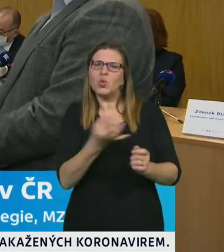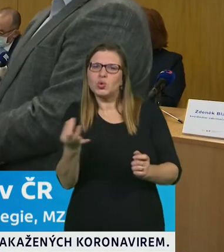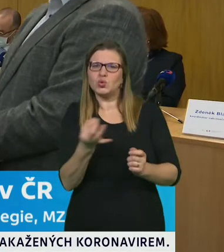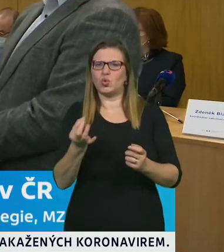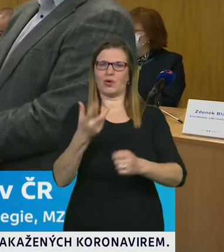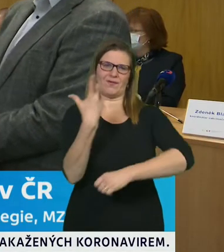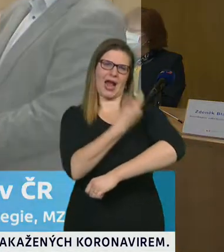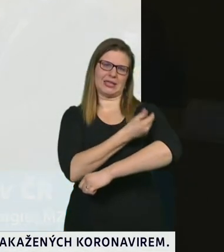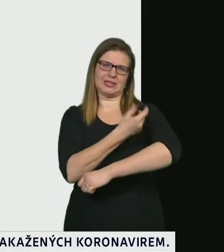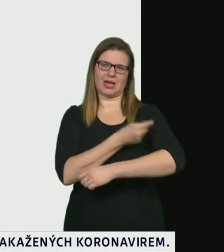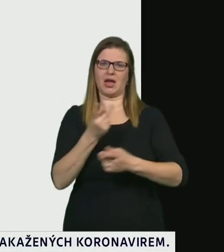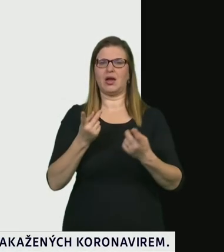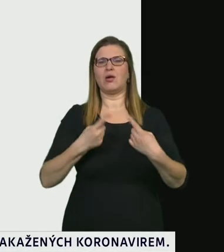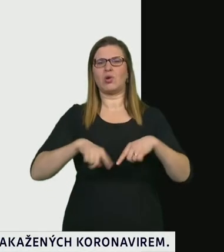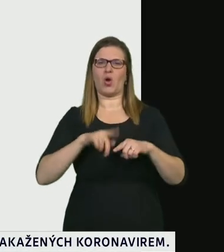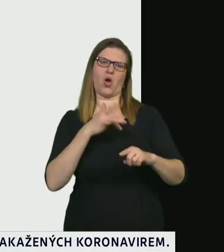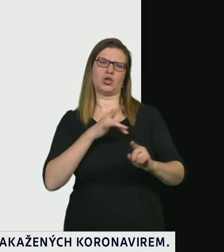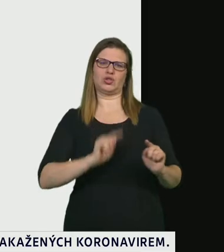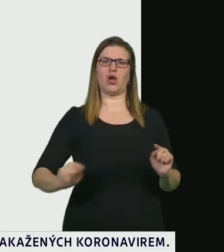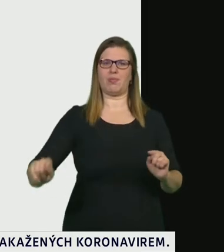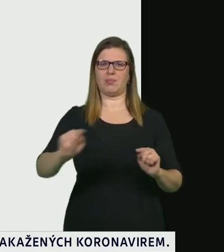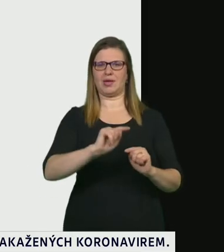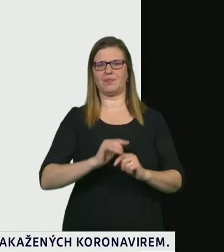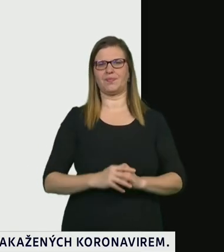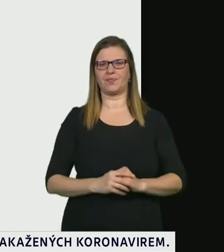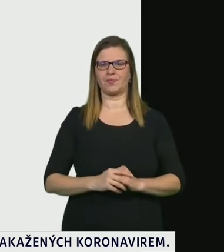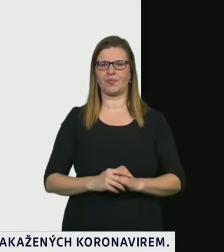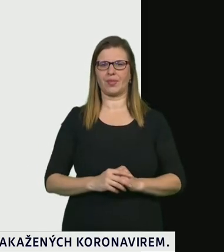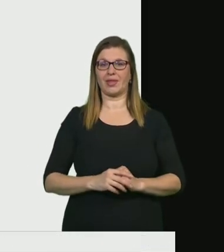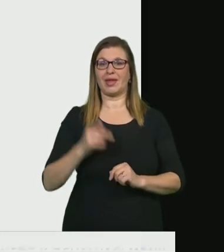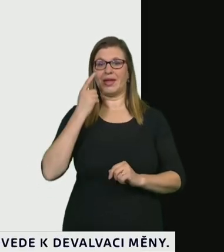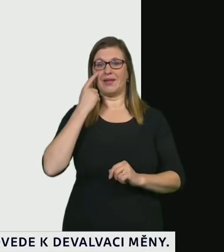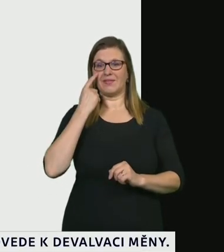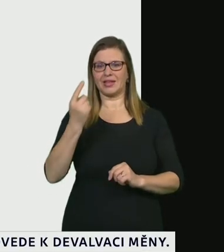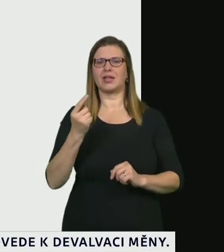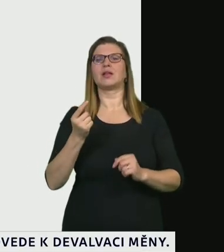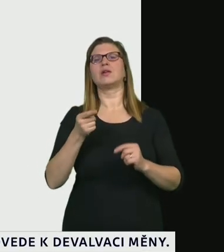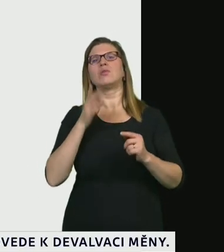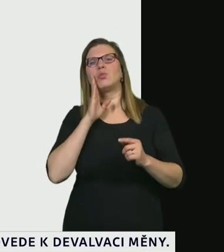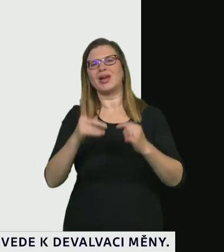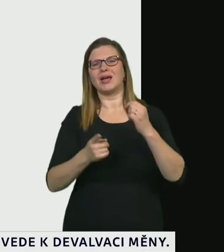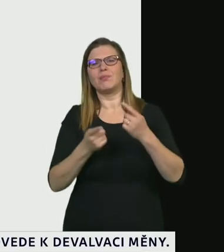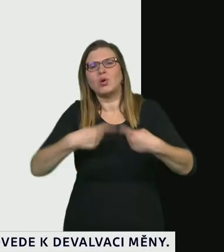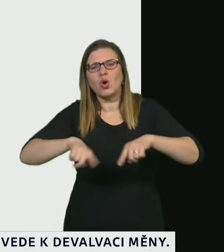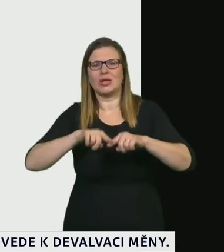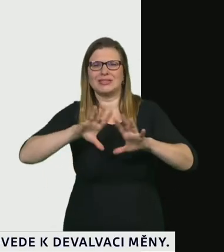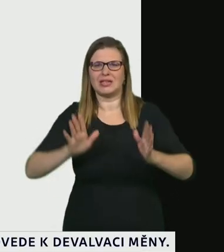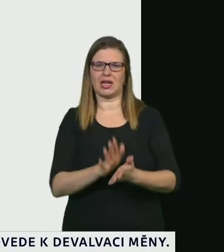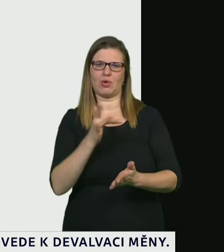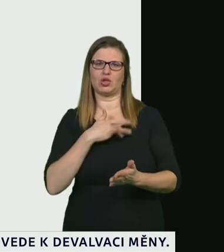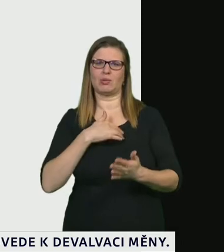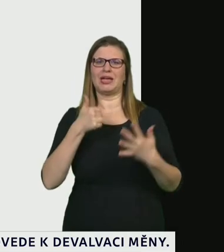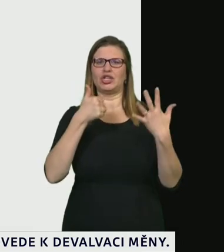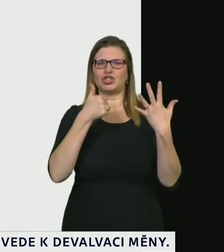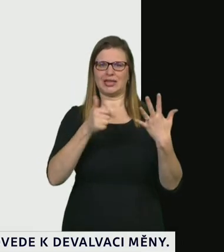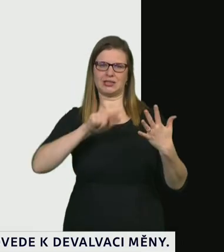následujících pěti výrobců které vidíte z hlediska jejich seznamu a z hlediska kapacity kolik nám